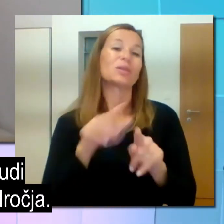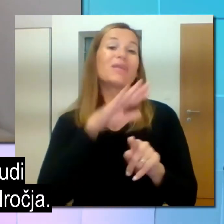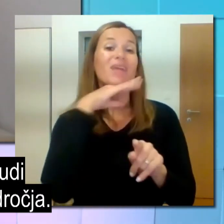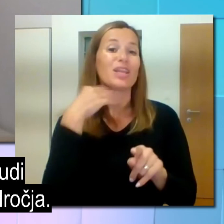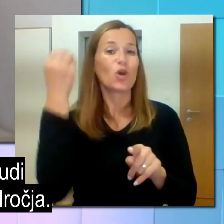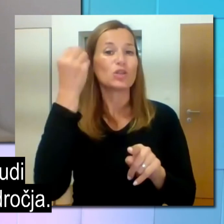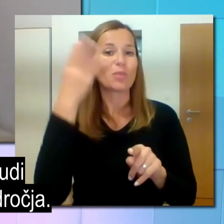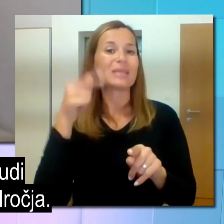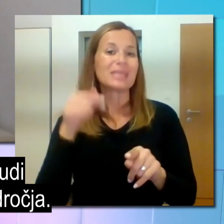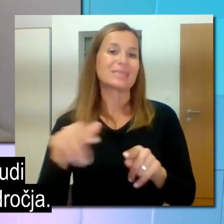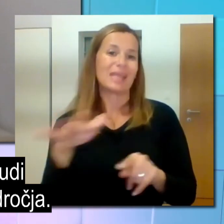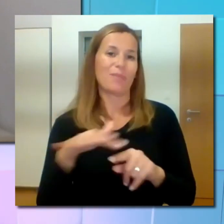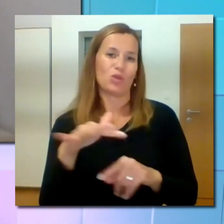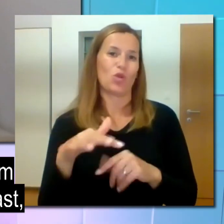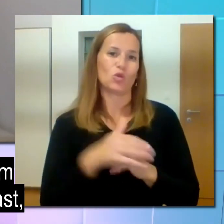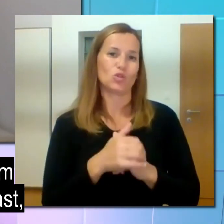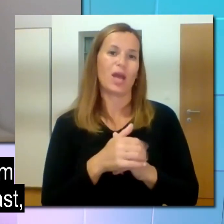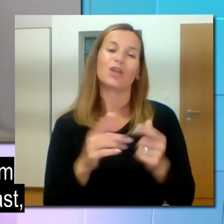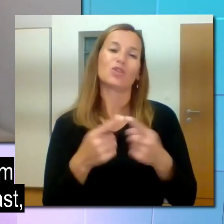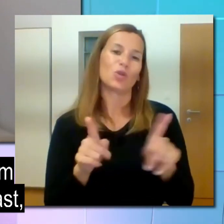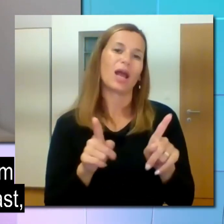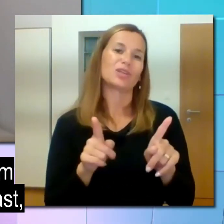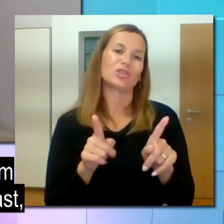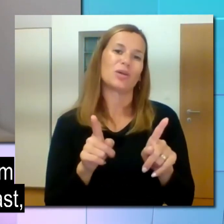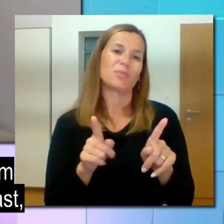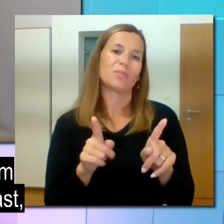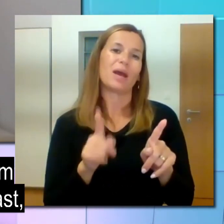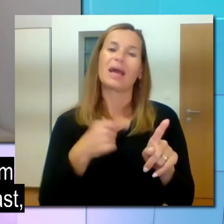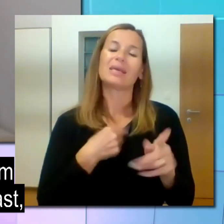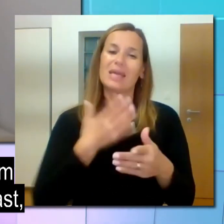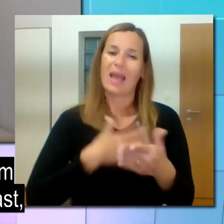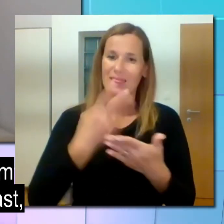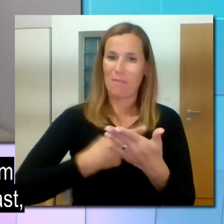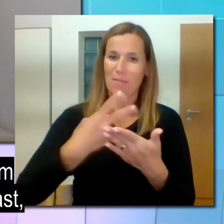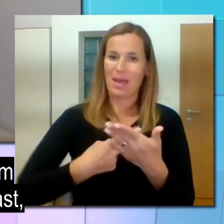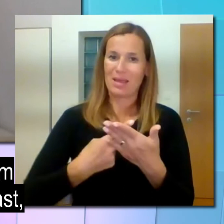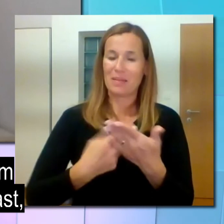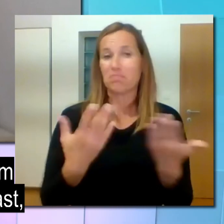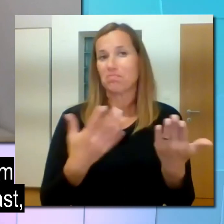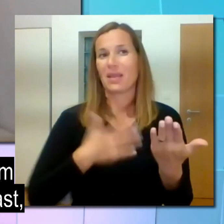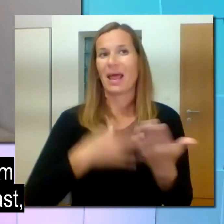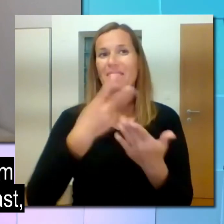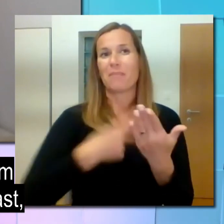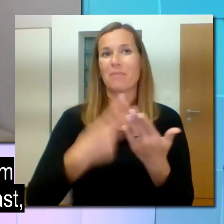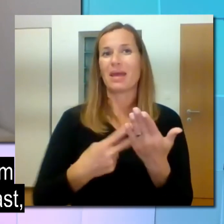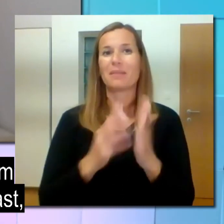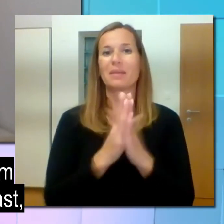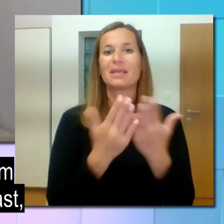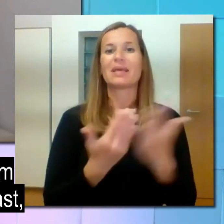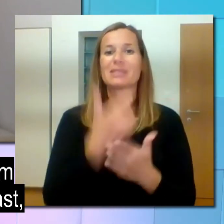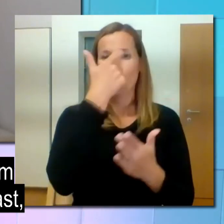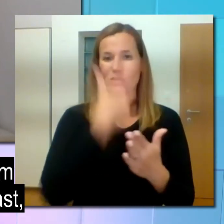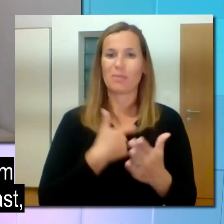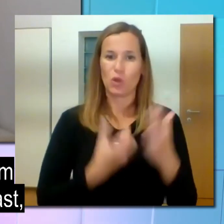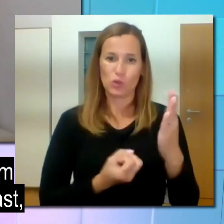izobraziti iz tega področja. Drugače pa, ja, kaj rada berem, nekak res knjiga, ki še za